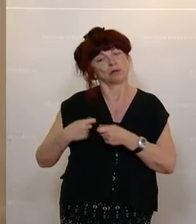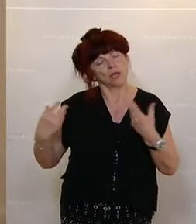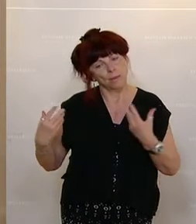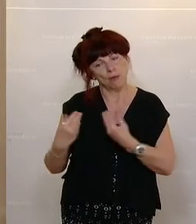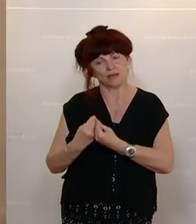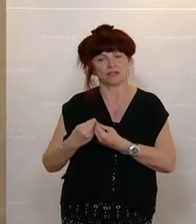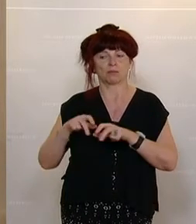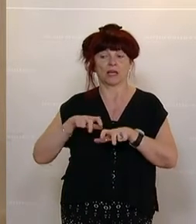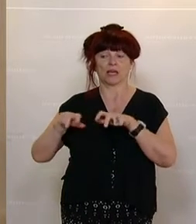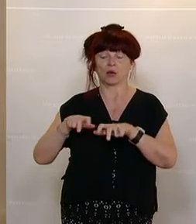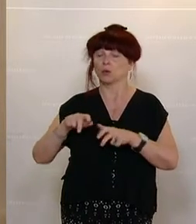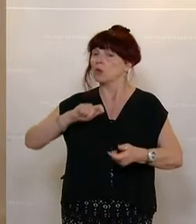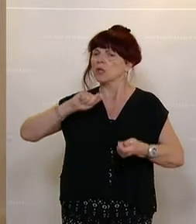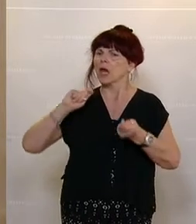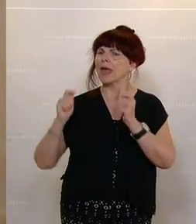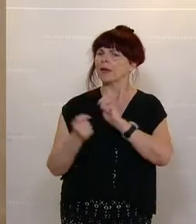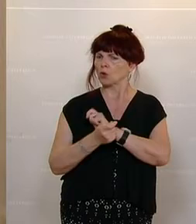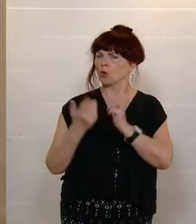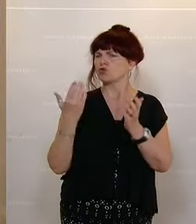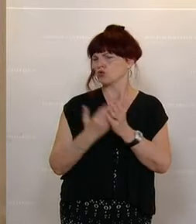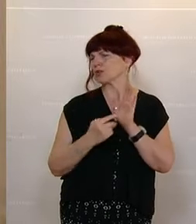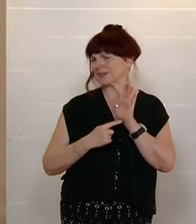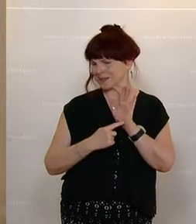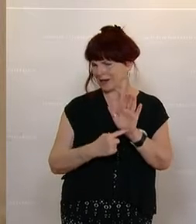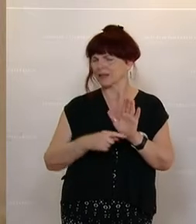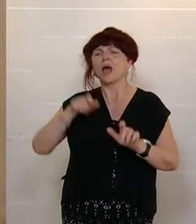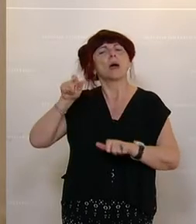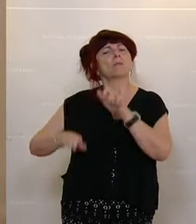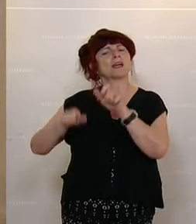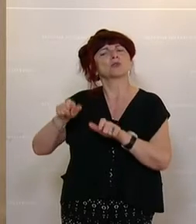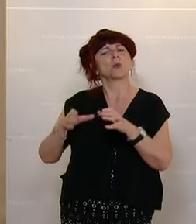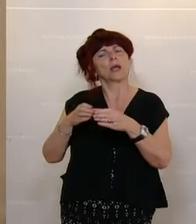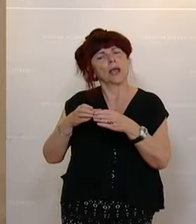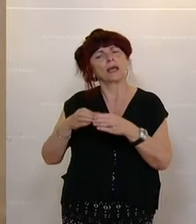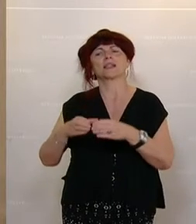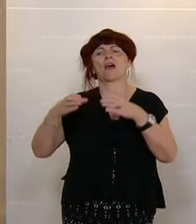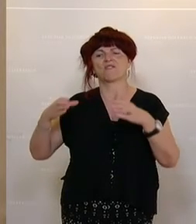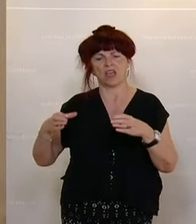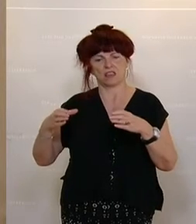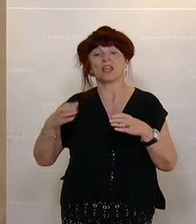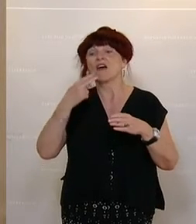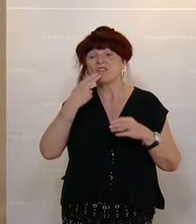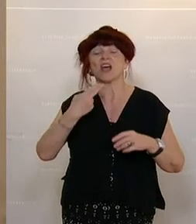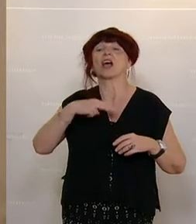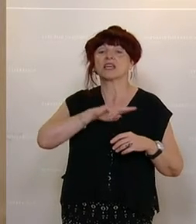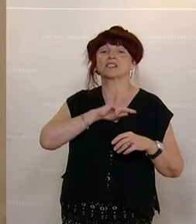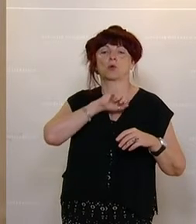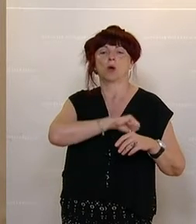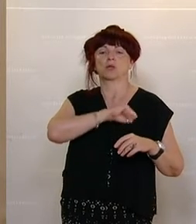Abänderung hat auch gezeigt, dass sehr wohl der Personenkreis erweitert wurde, der diesen Risikos ausgesetzt ist.